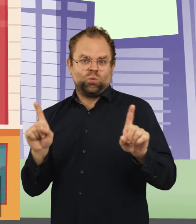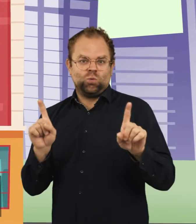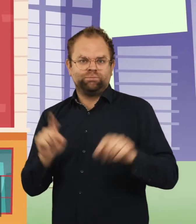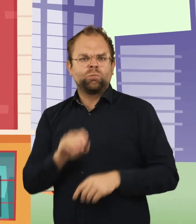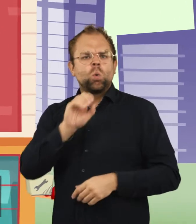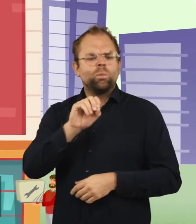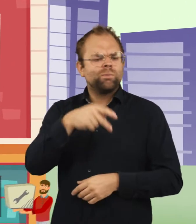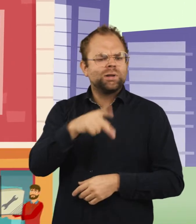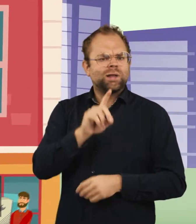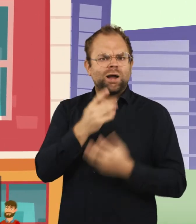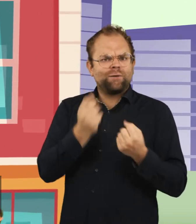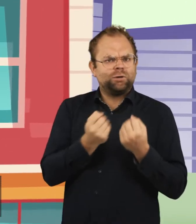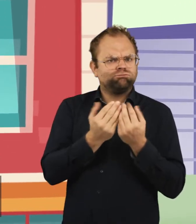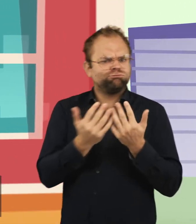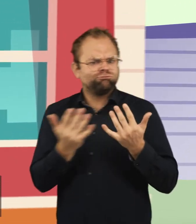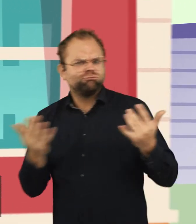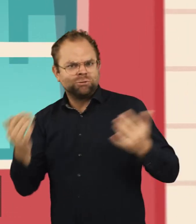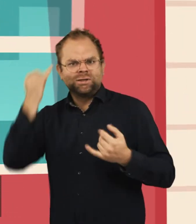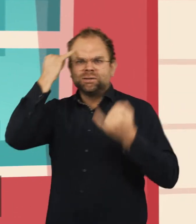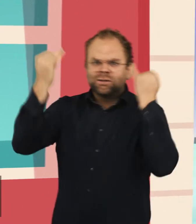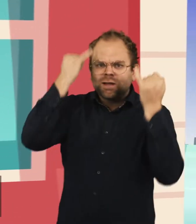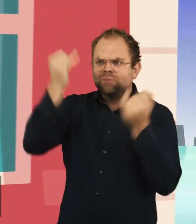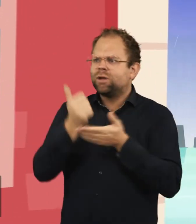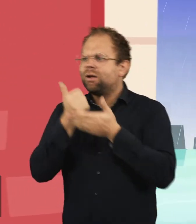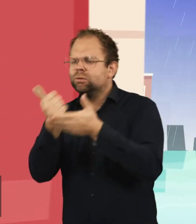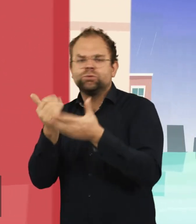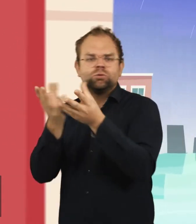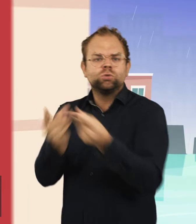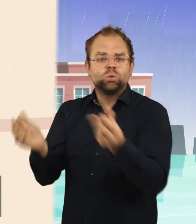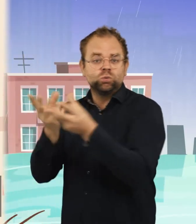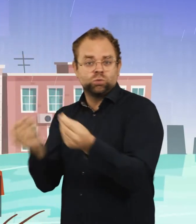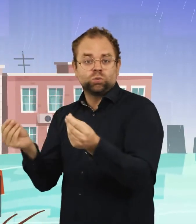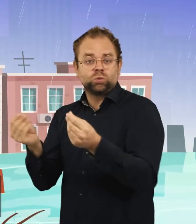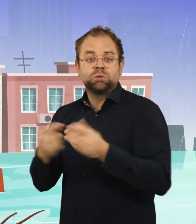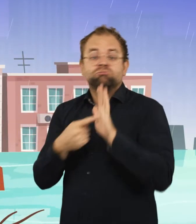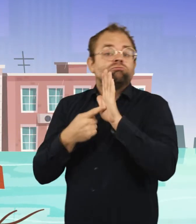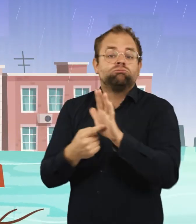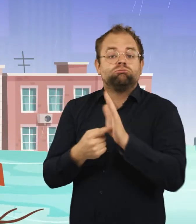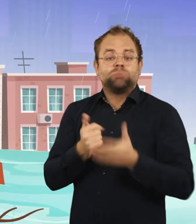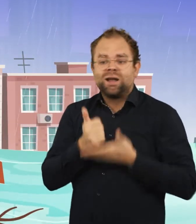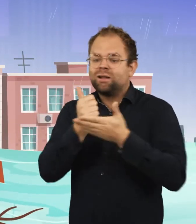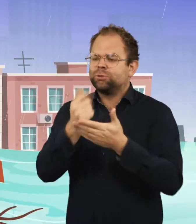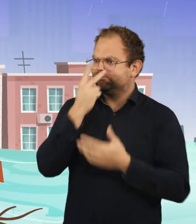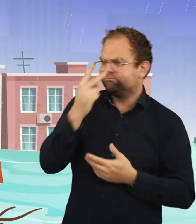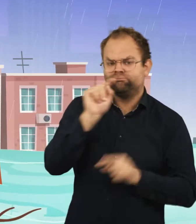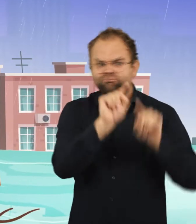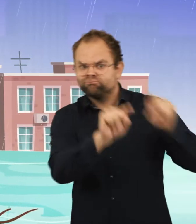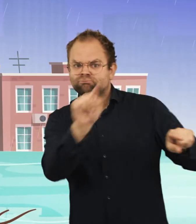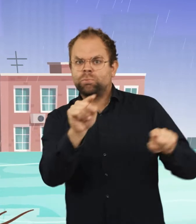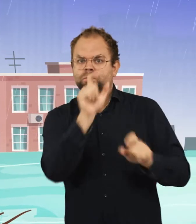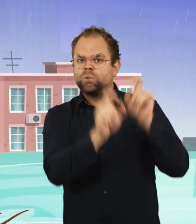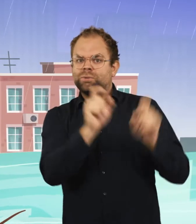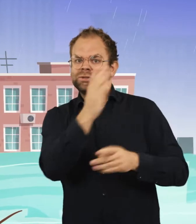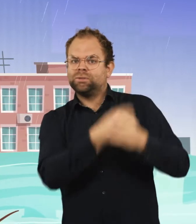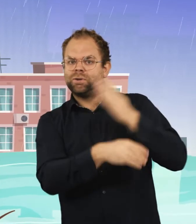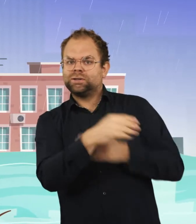Le OPD offrono una moltitudine di soluzioni per affrontare tutti i punti della crisi. Sostengono l'identificazione delle persone